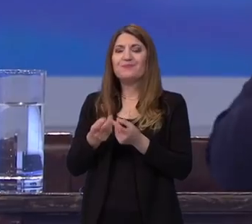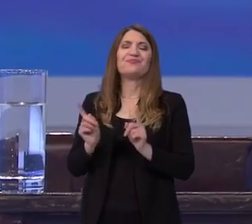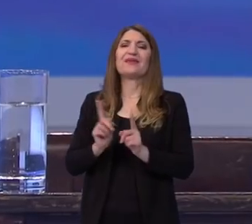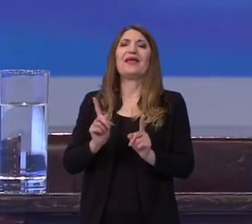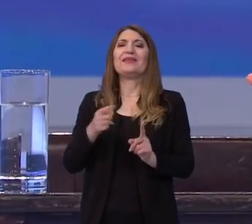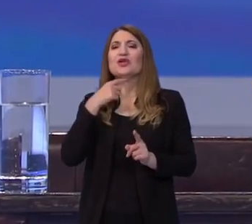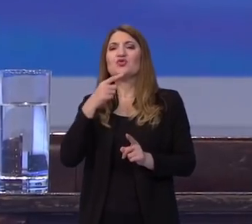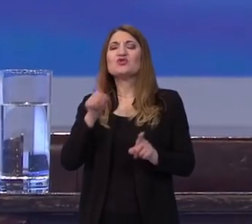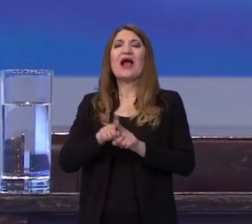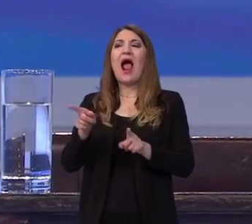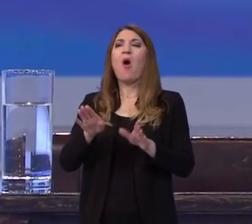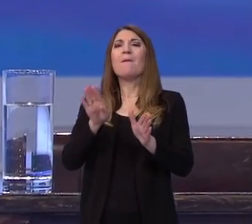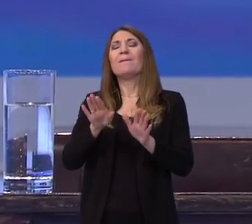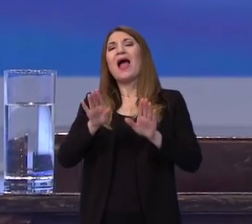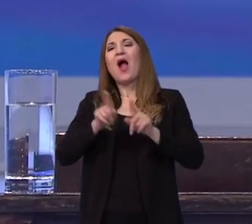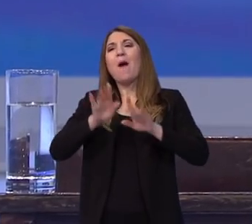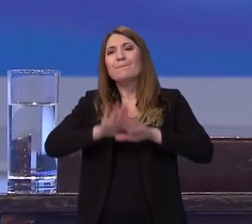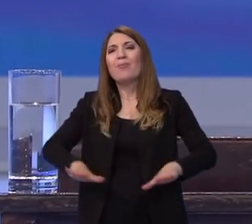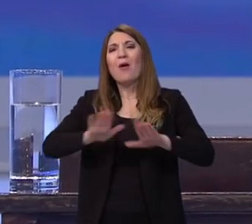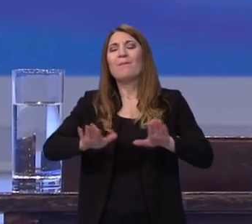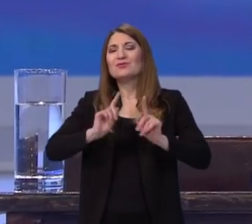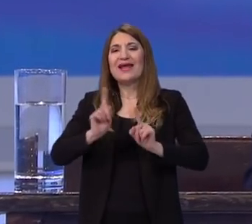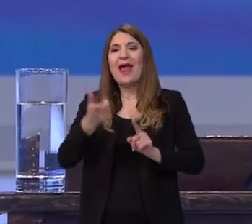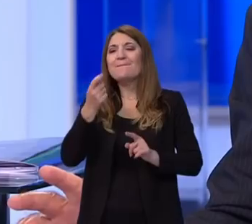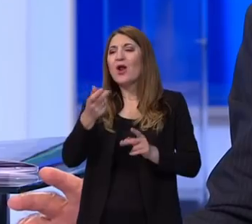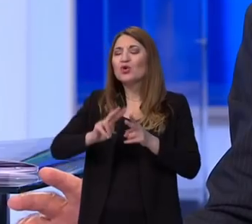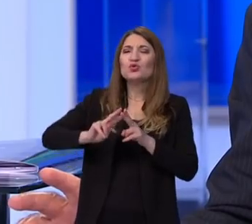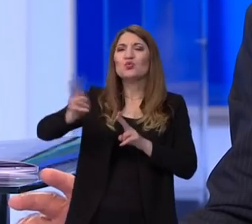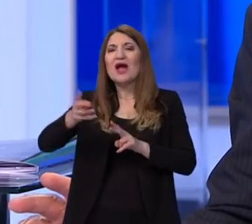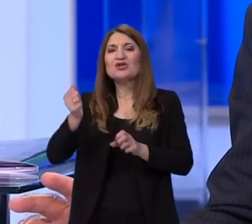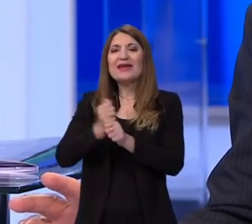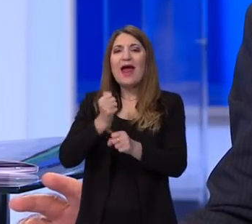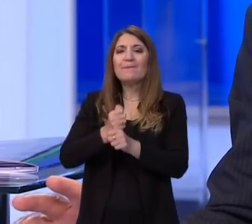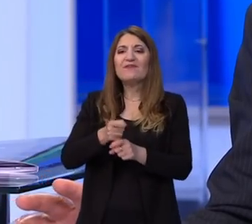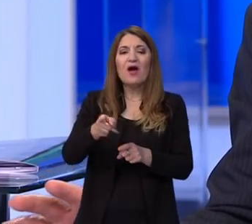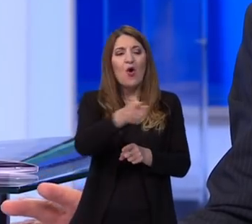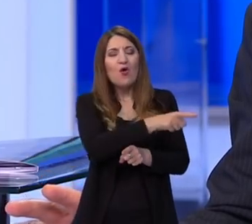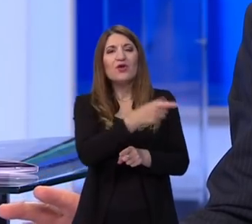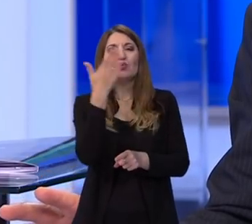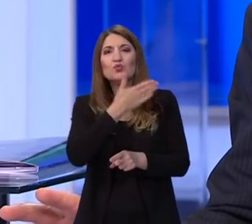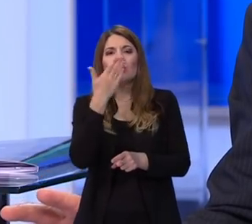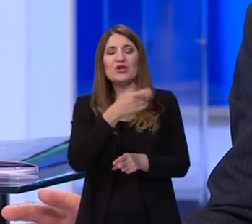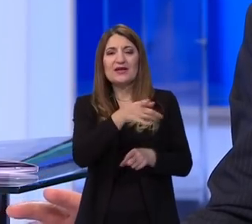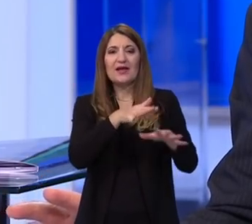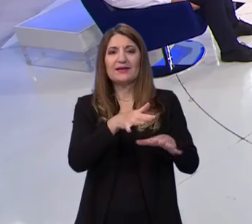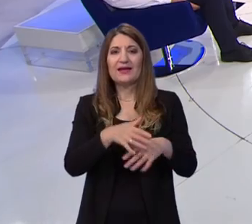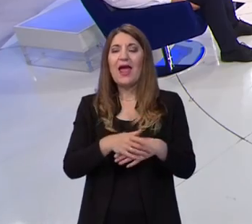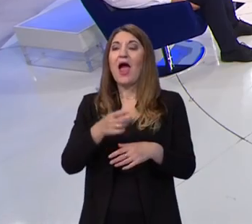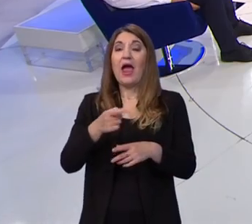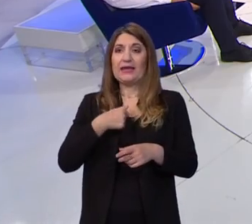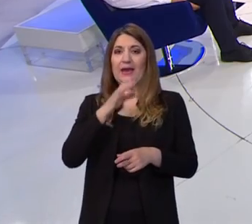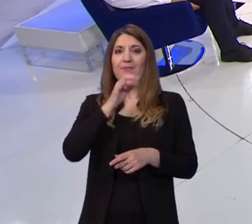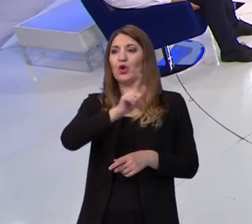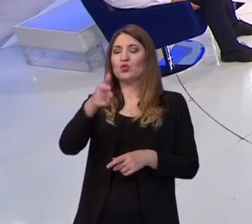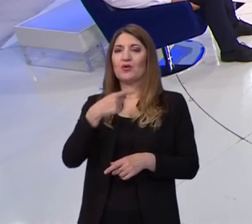neću reći popustiti, ali možda malo drugačije modificirati ovim učenicima? Ne pitam ja, pitaju drugi. Kad